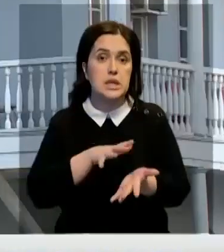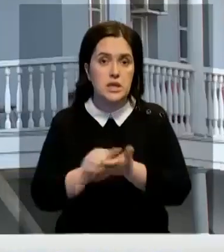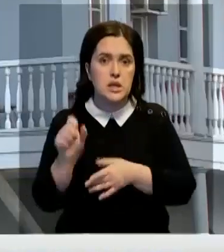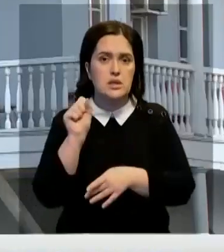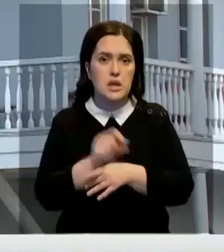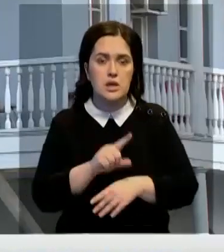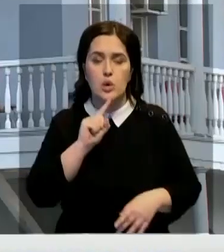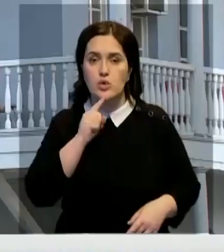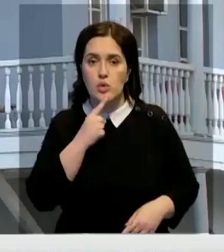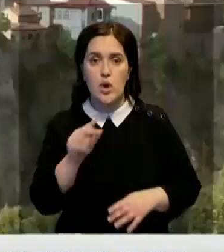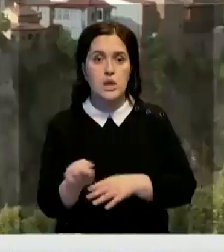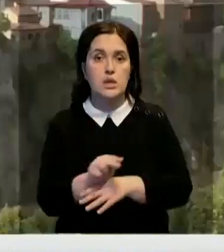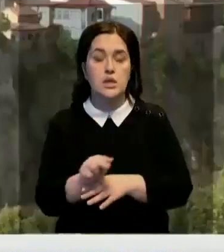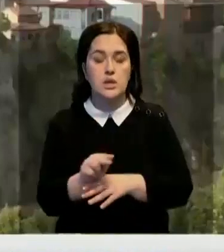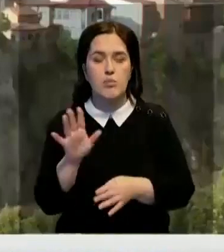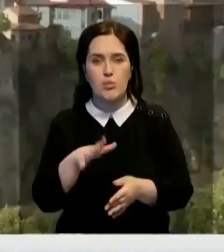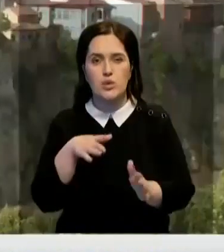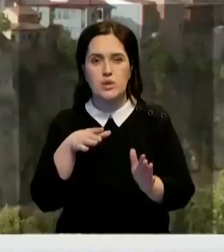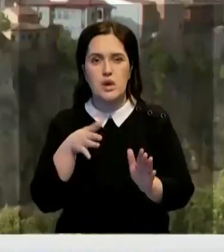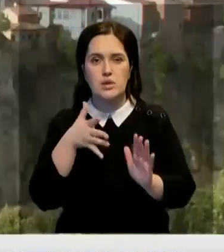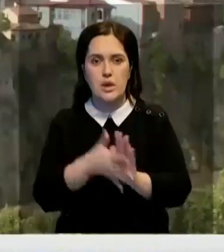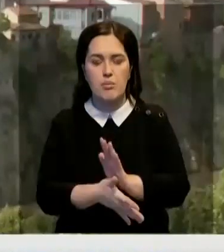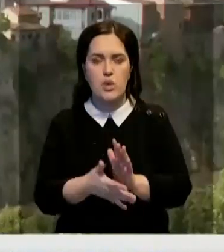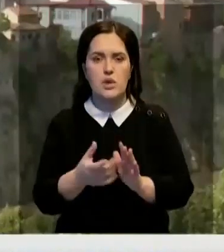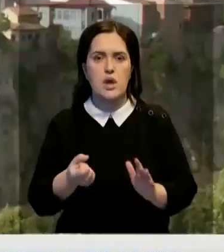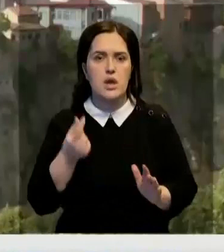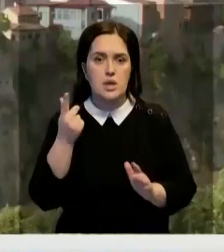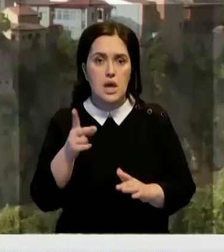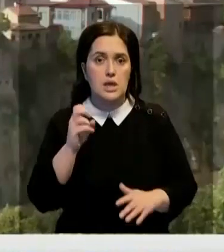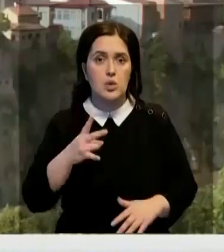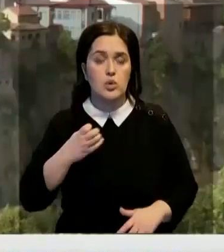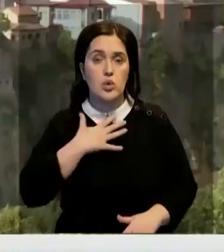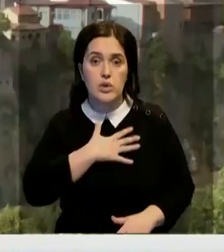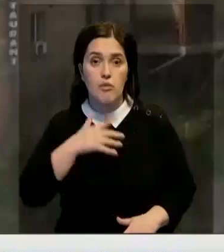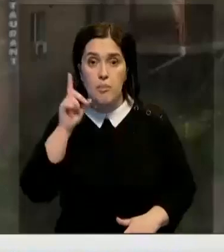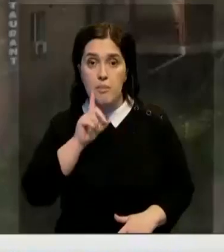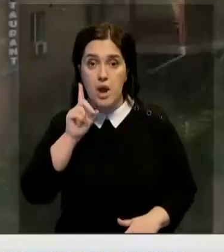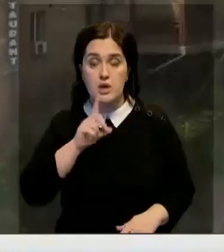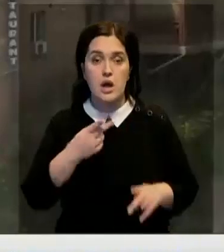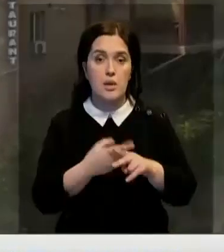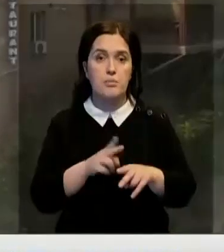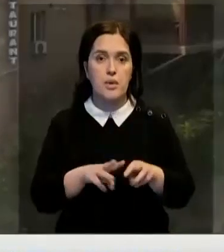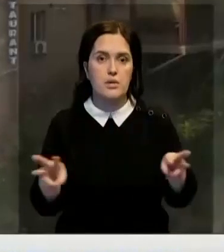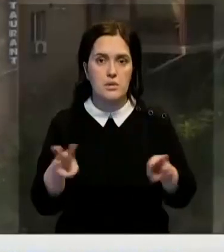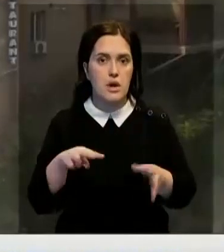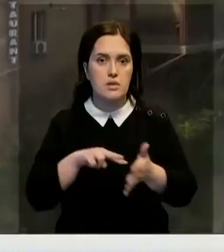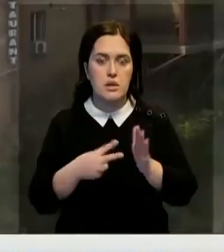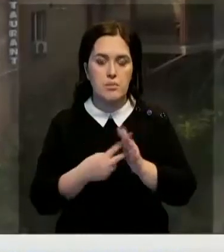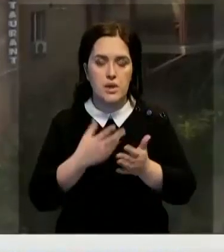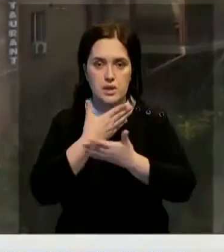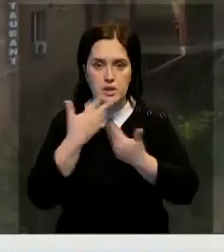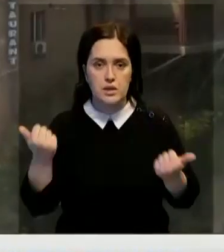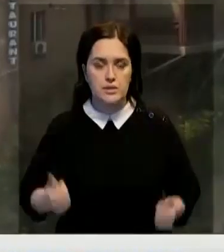нелегкая. Реконструкция в целом займет не одно десятилетие, но тревожит другое, пока на правительственном уровне этого не запланировано.